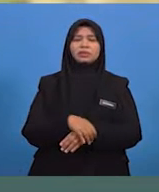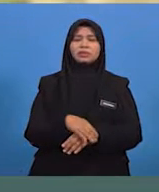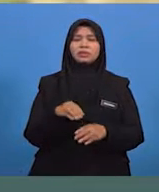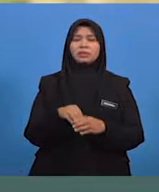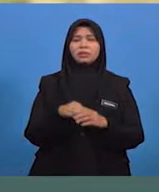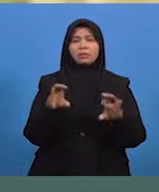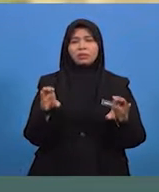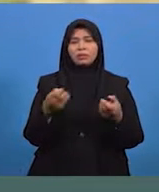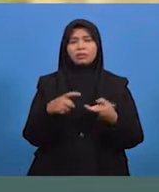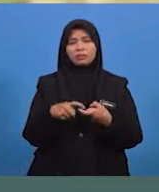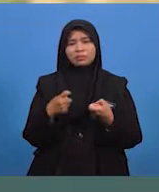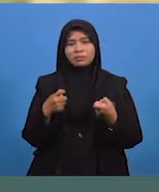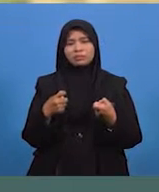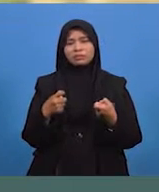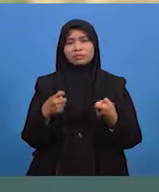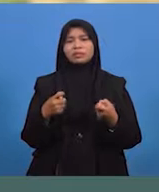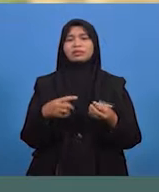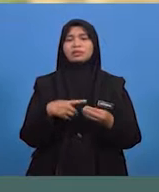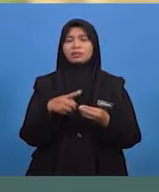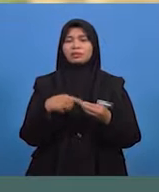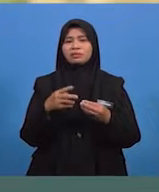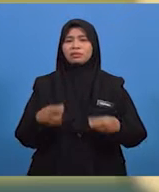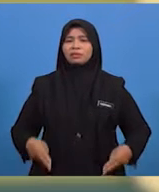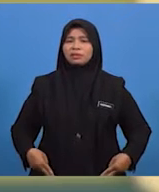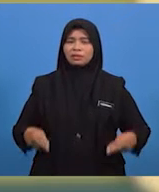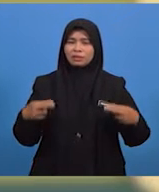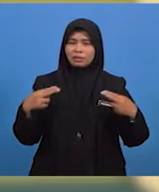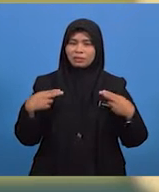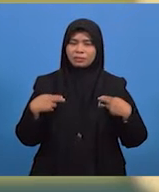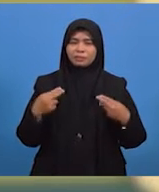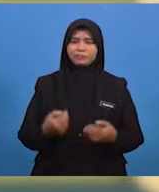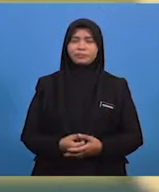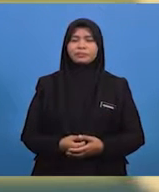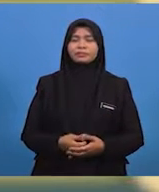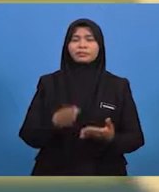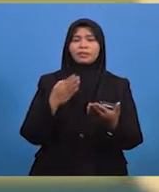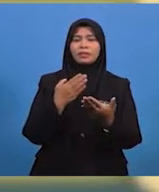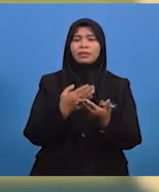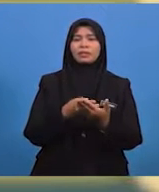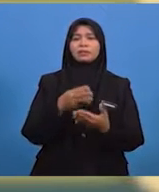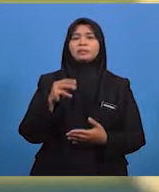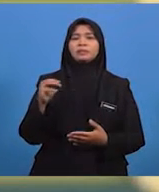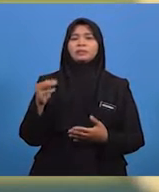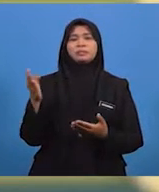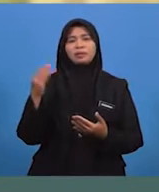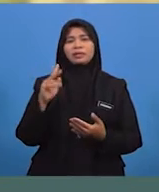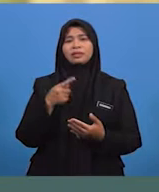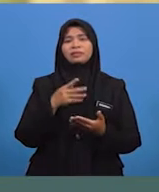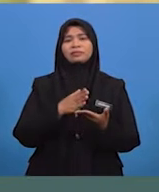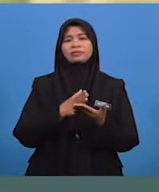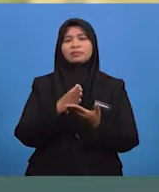keputusan berkaitan kehidupan seharian. Baik murid-murid, mari kita teruskan.